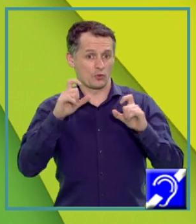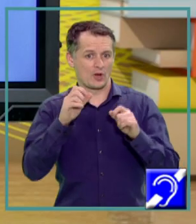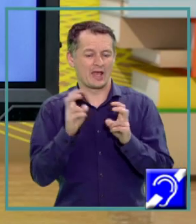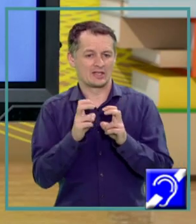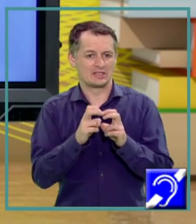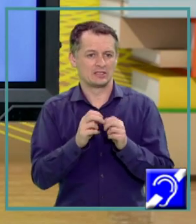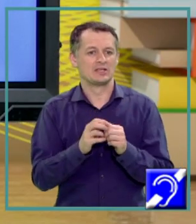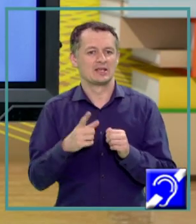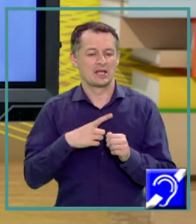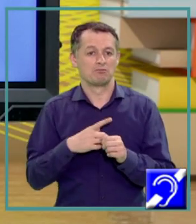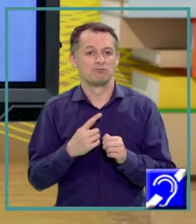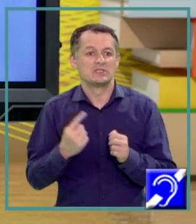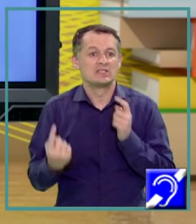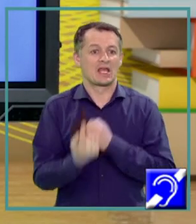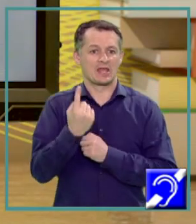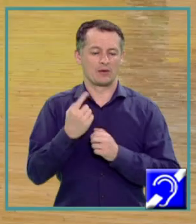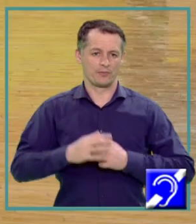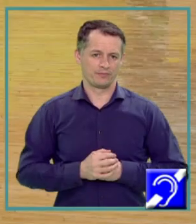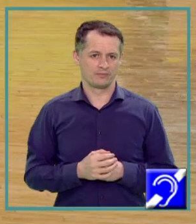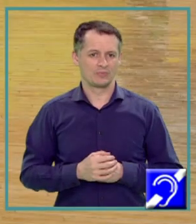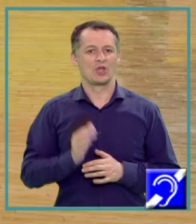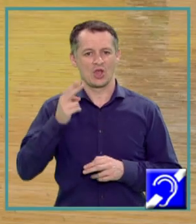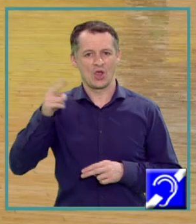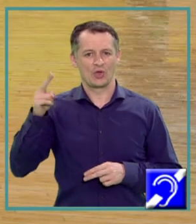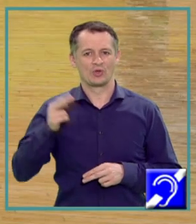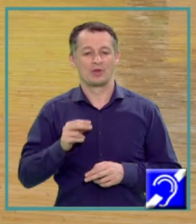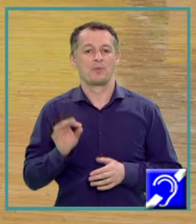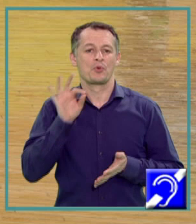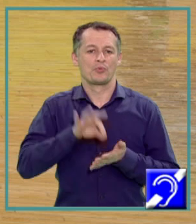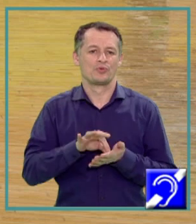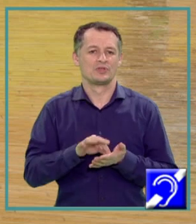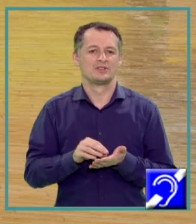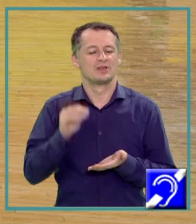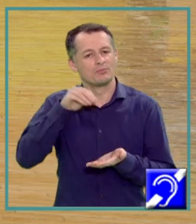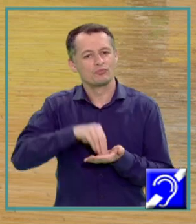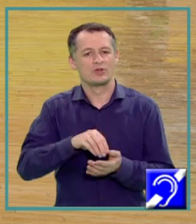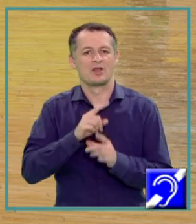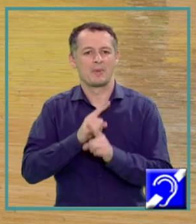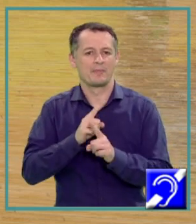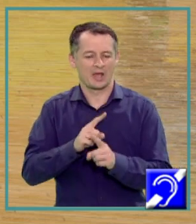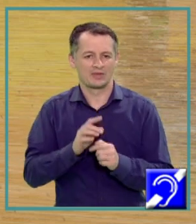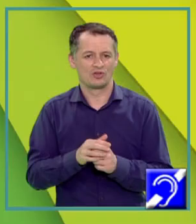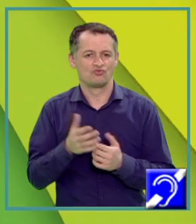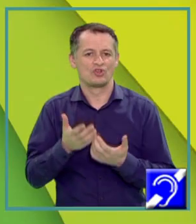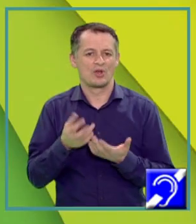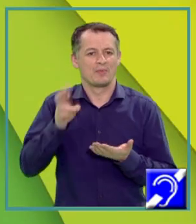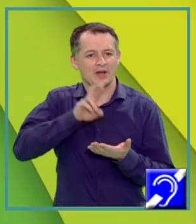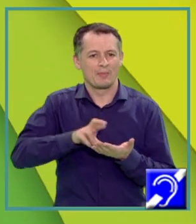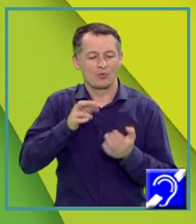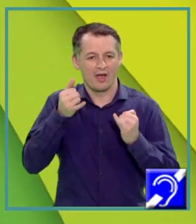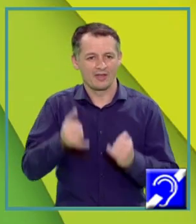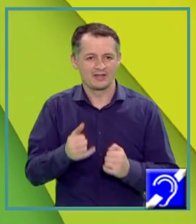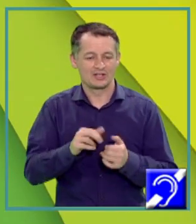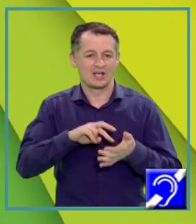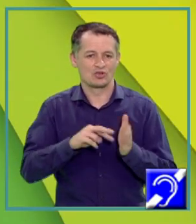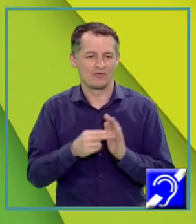În continuare, copii, vă propun să aplicăm ceea ce am recapitulat în lecția de astăzi și să